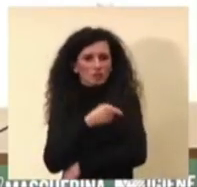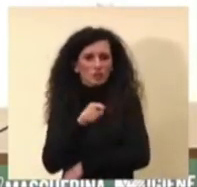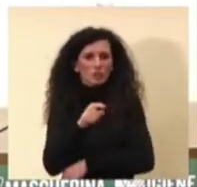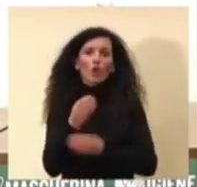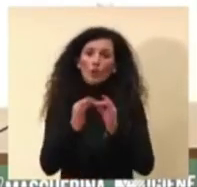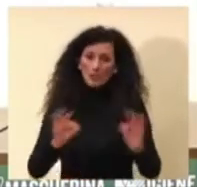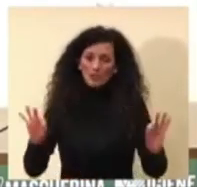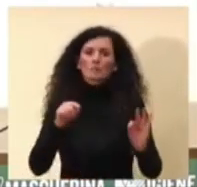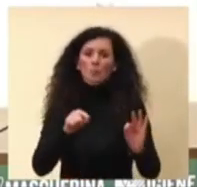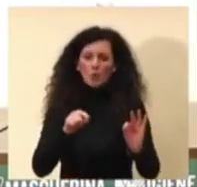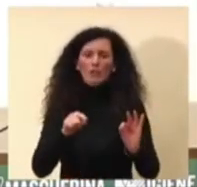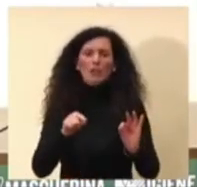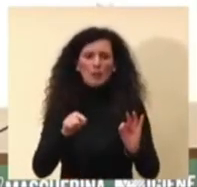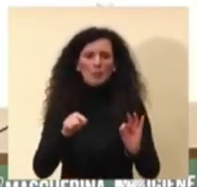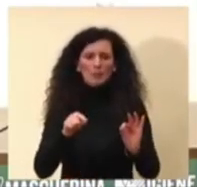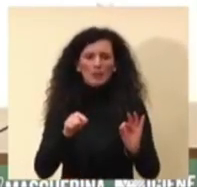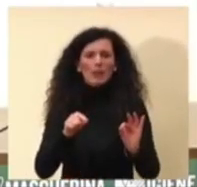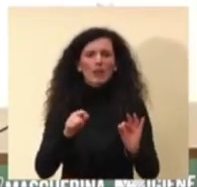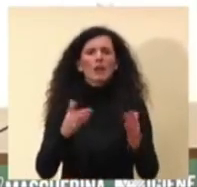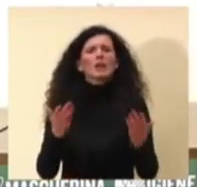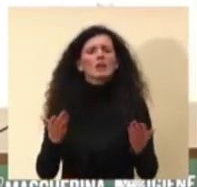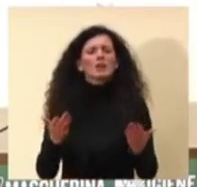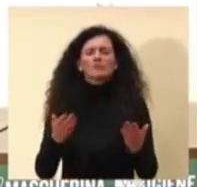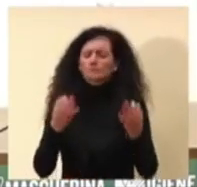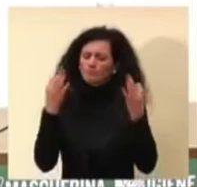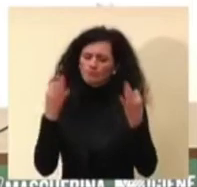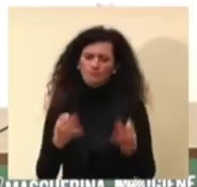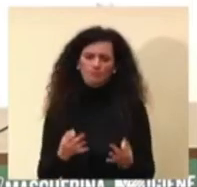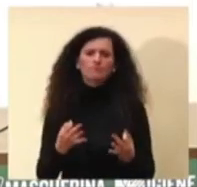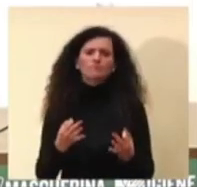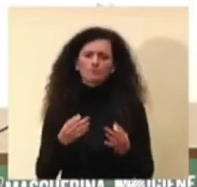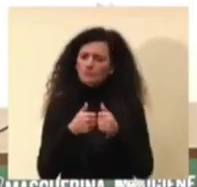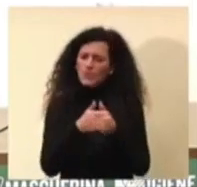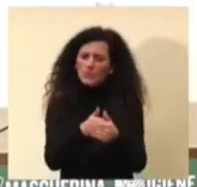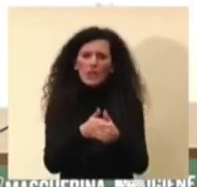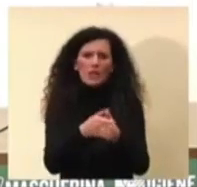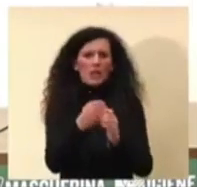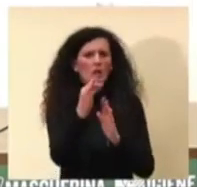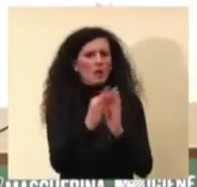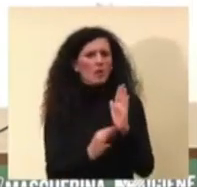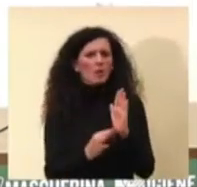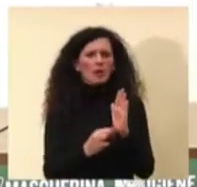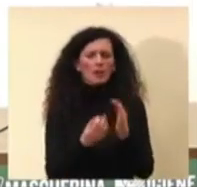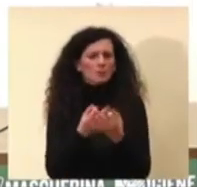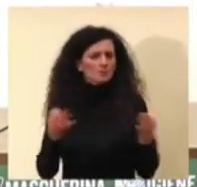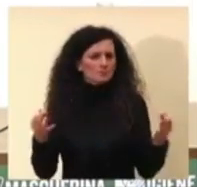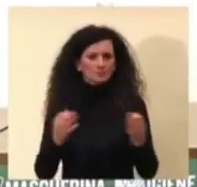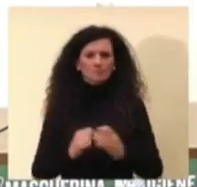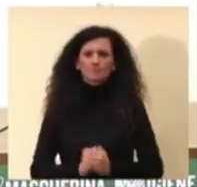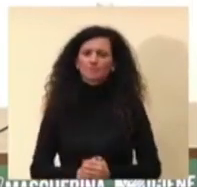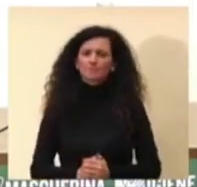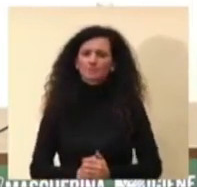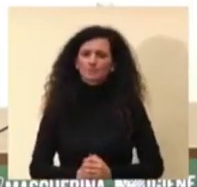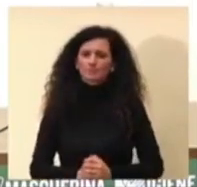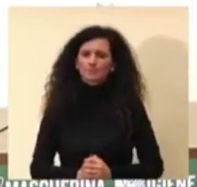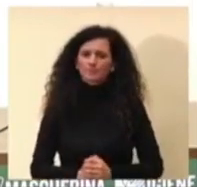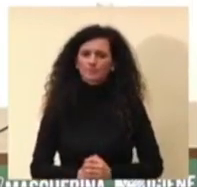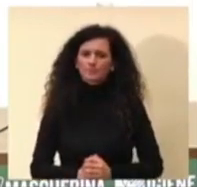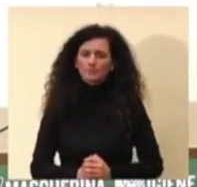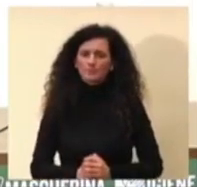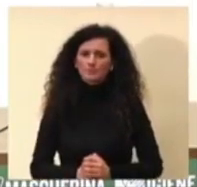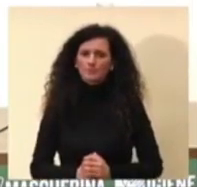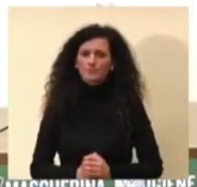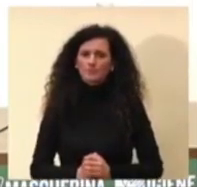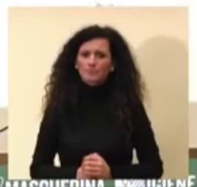disponibili è assolutamente performante. negli ultimi quattro